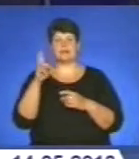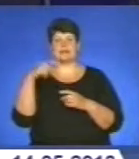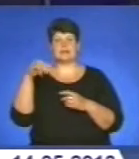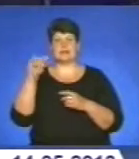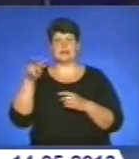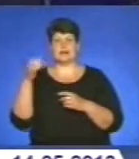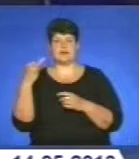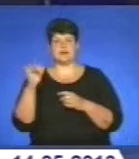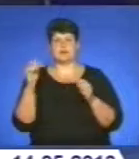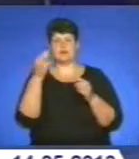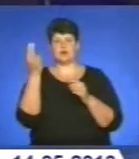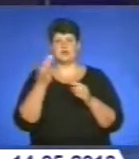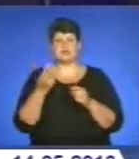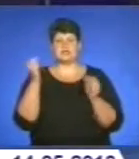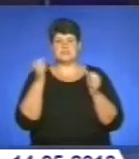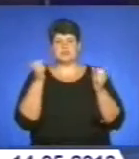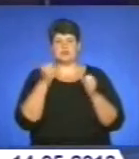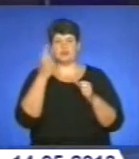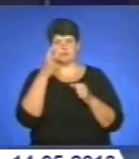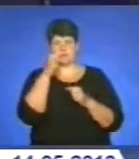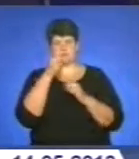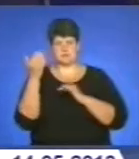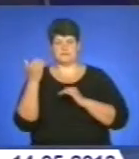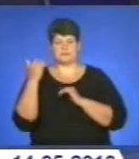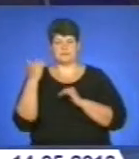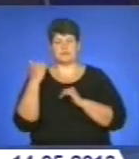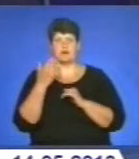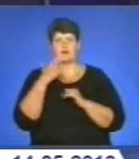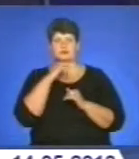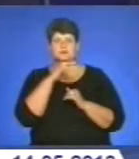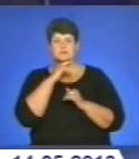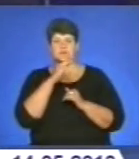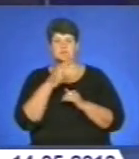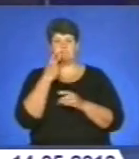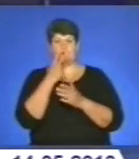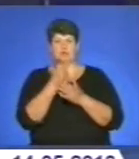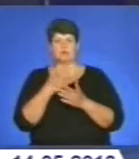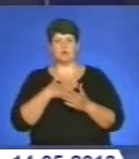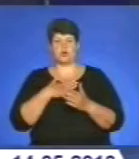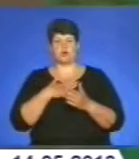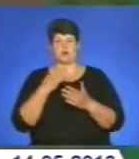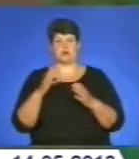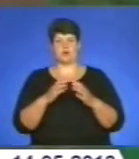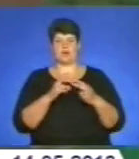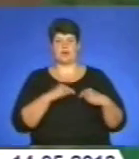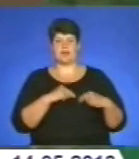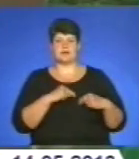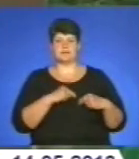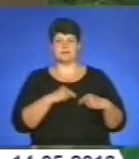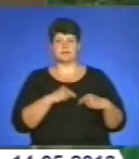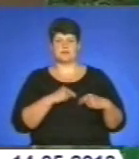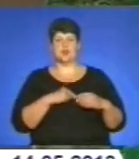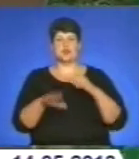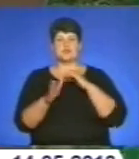її намалювала взимку за два місяці. Картину, яка привернула увагу краян, бачили мої колеги. Останнє